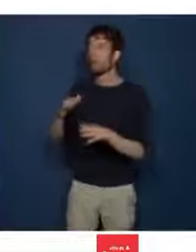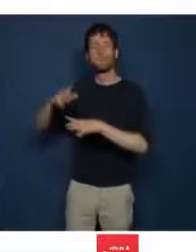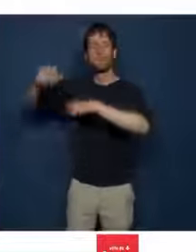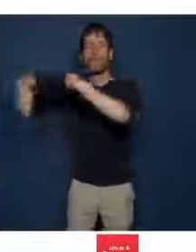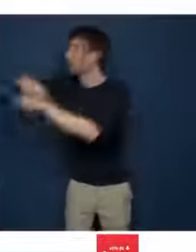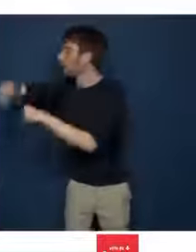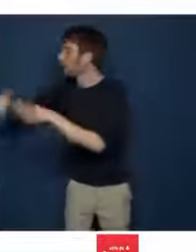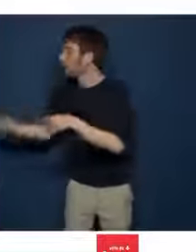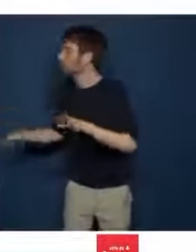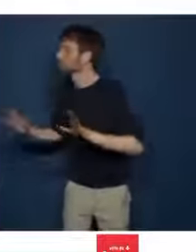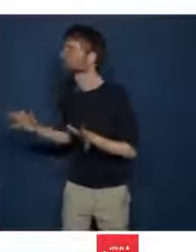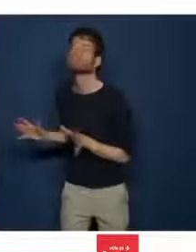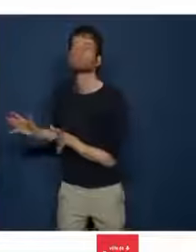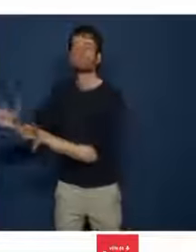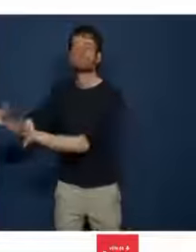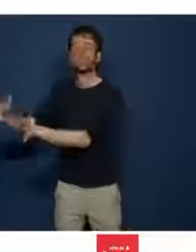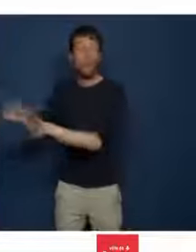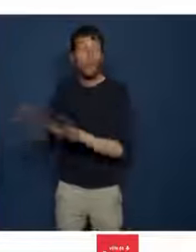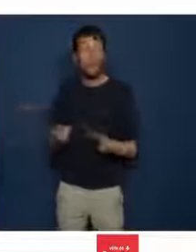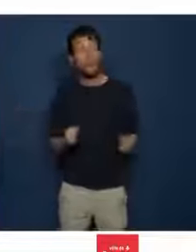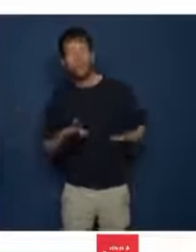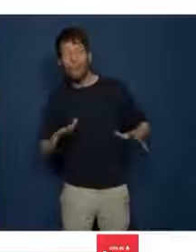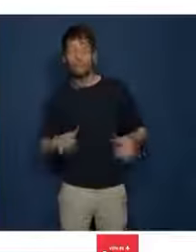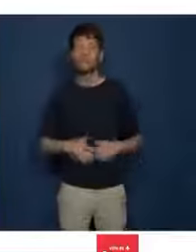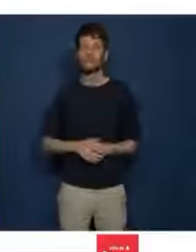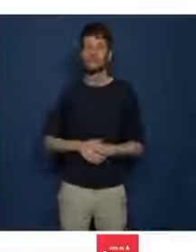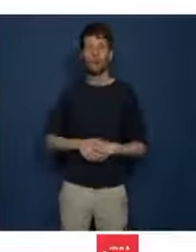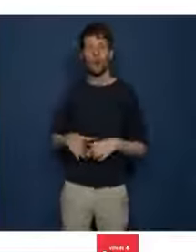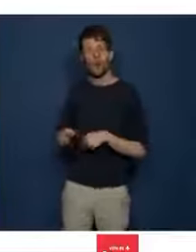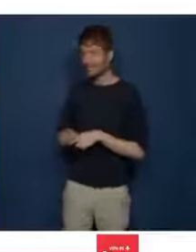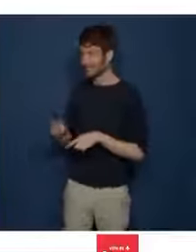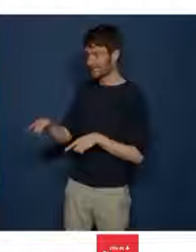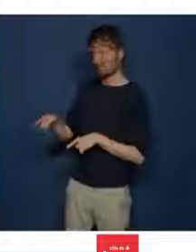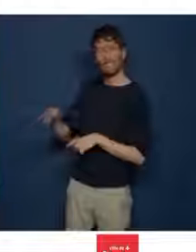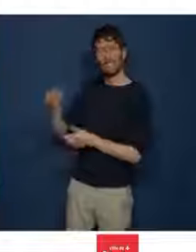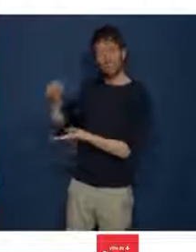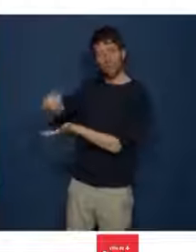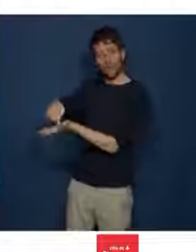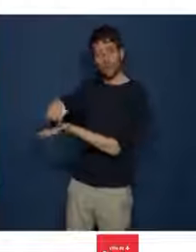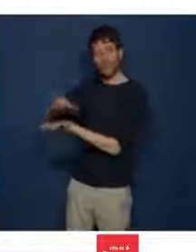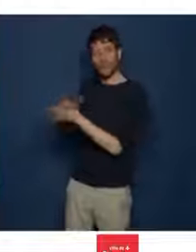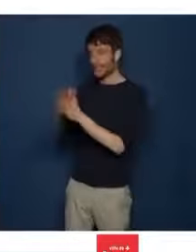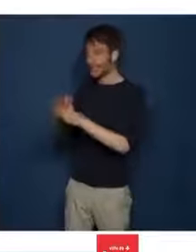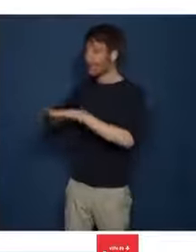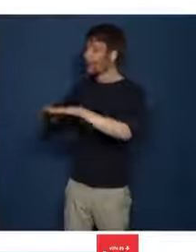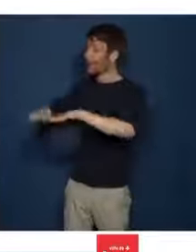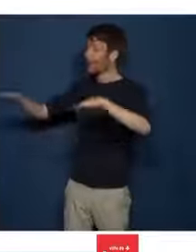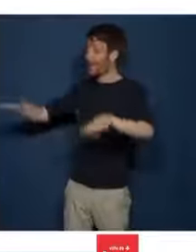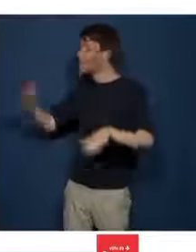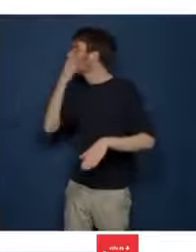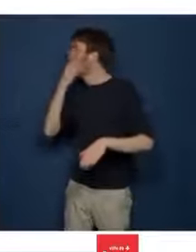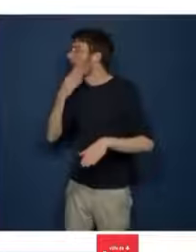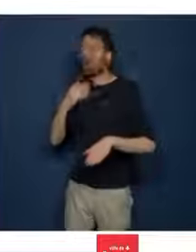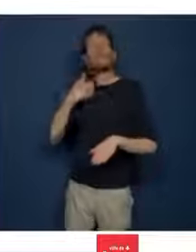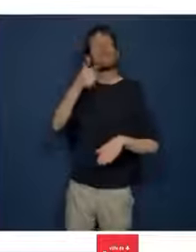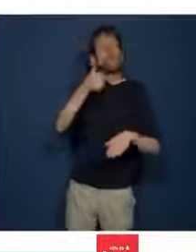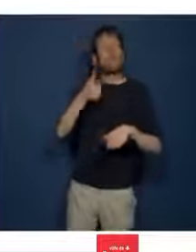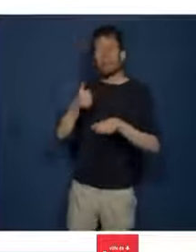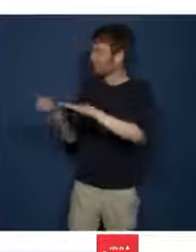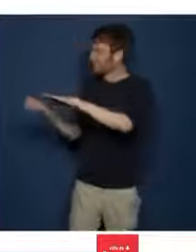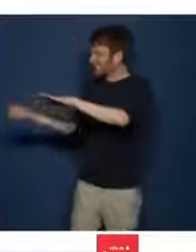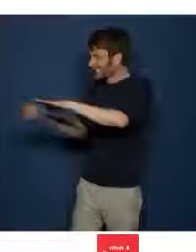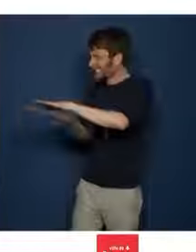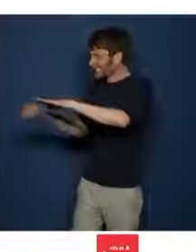apprécier le cachet de la table de l'association qui fut par vos services scié avant d'être emporté. Rappelons pour